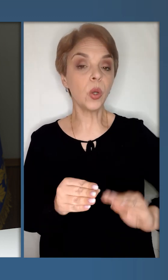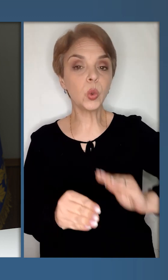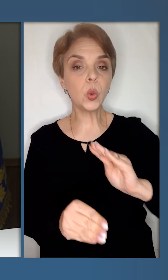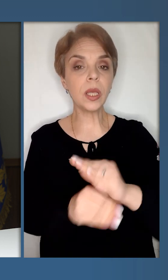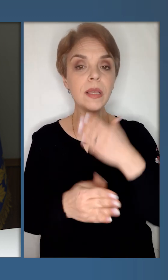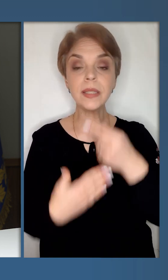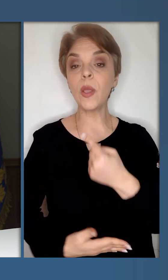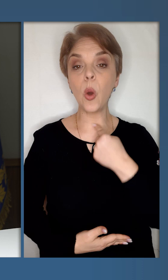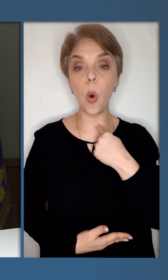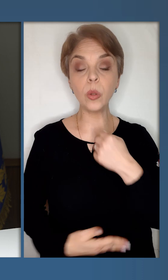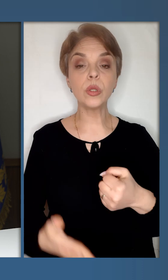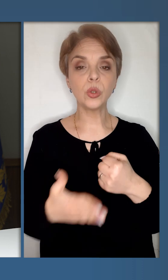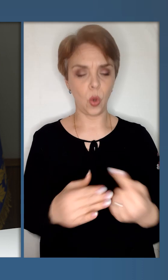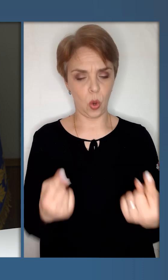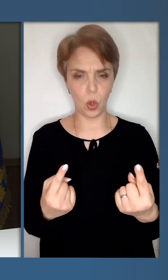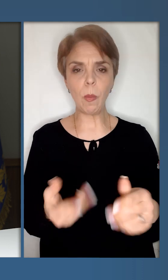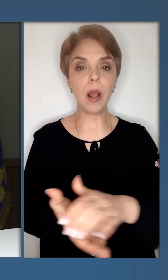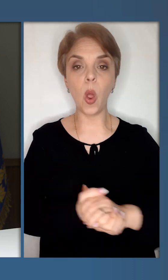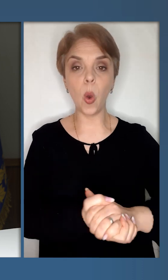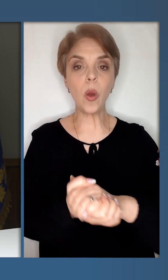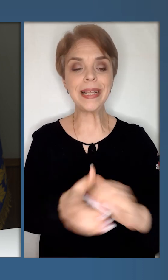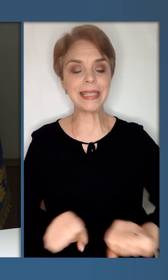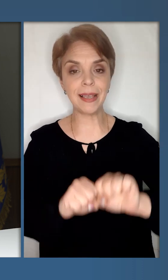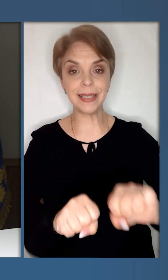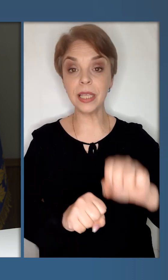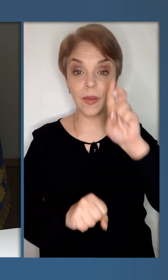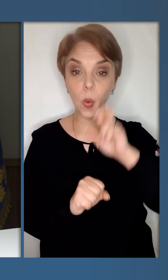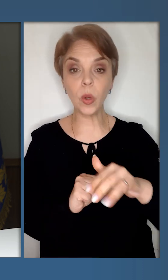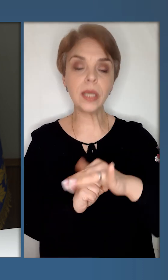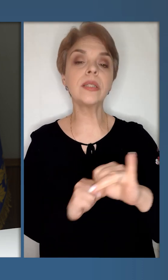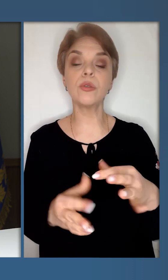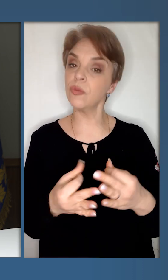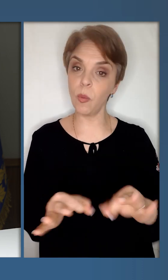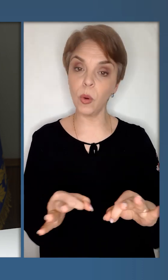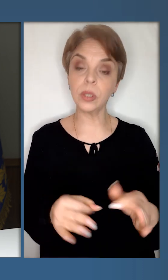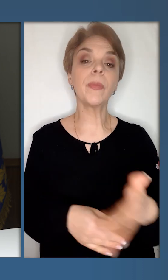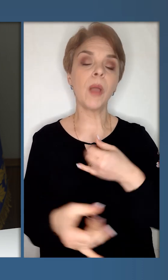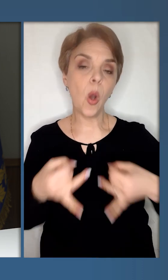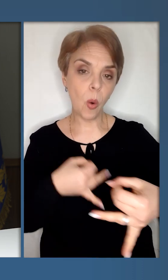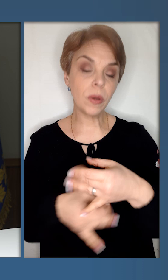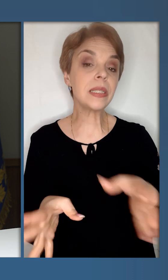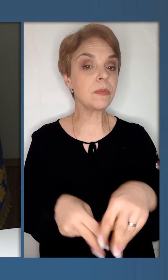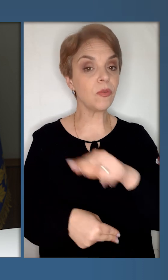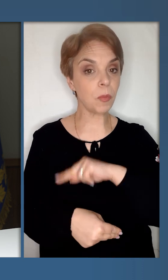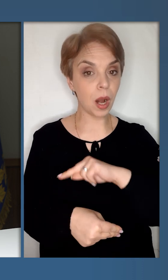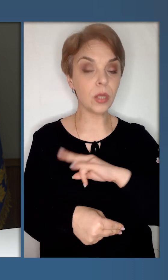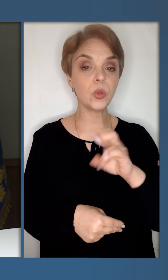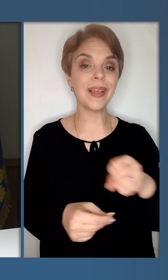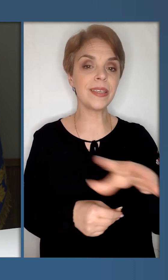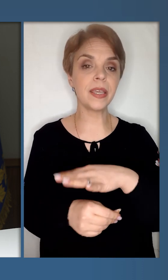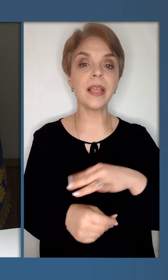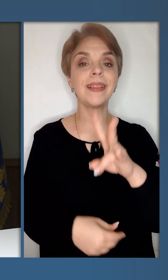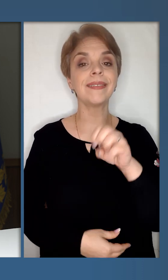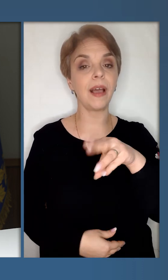додає свій голос до глобальної коаліції захисників України та свободи. Ми обговорили співпрацю на